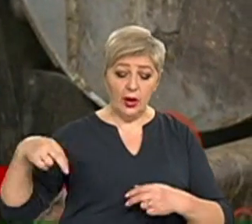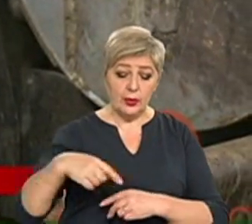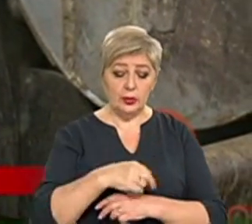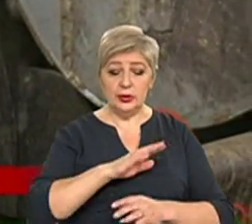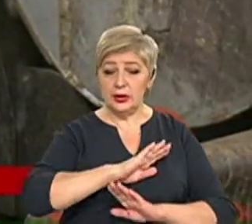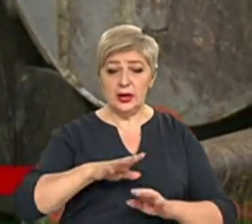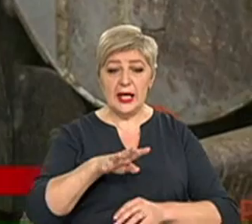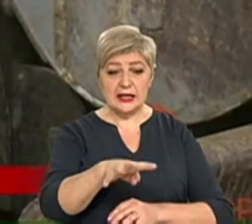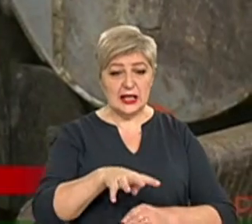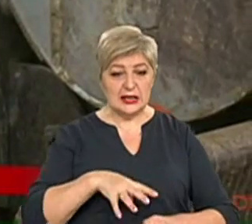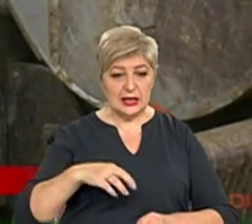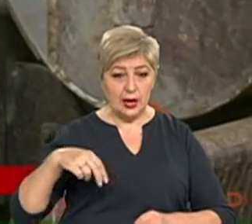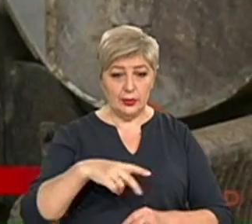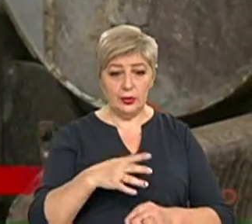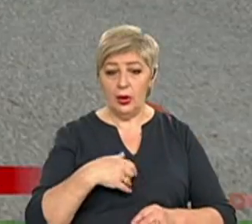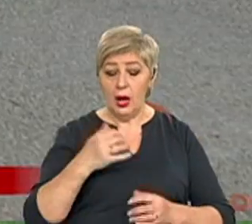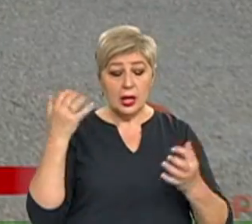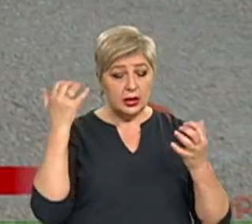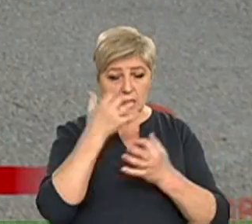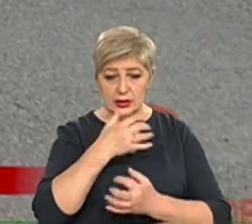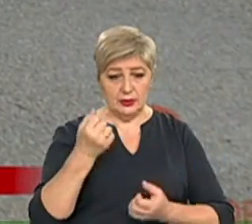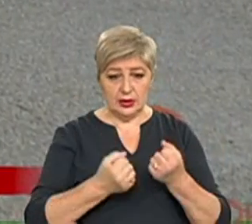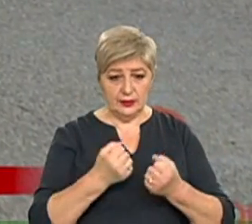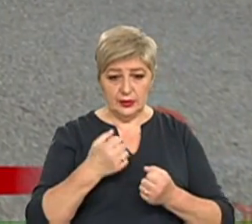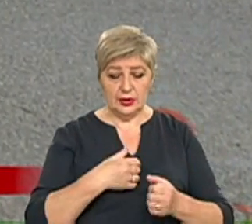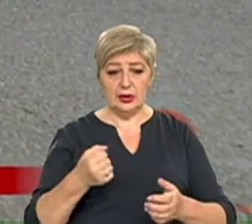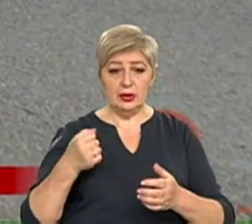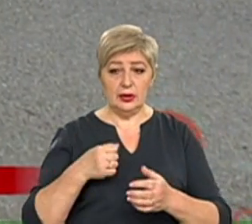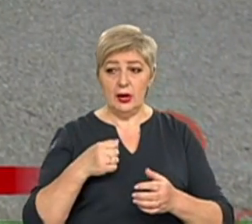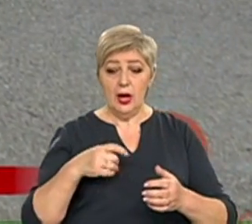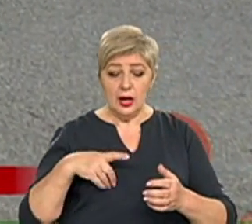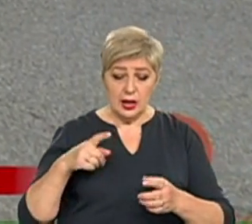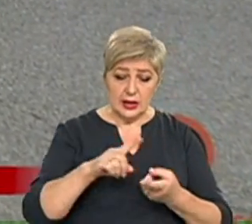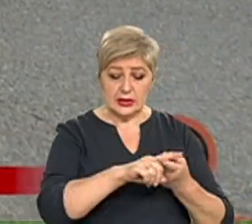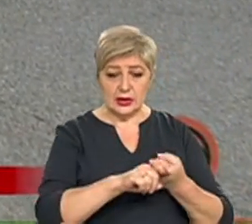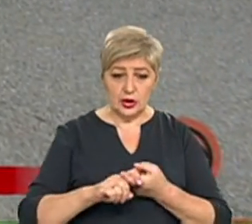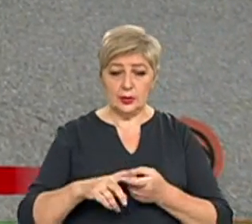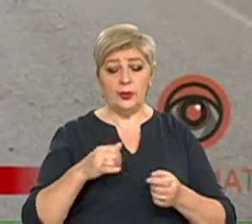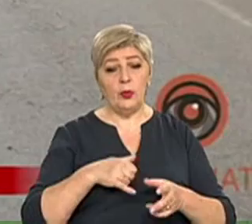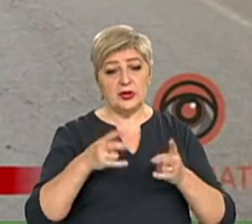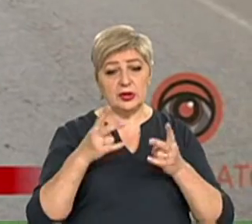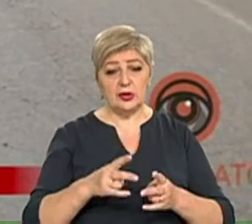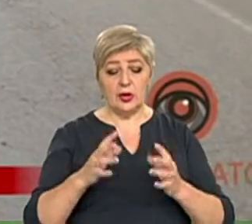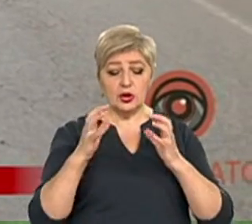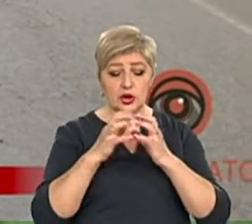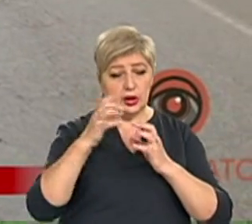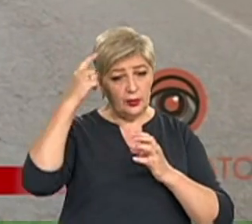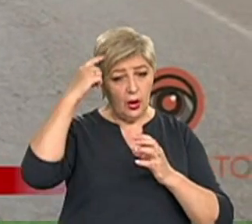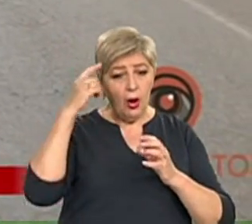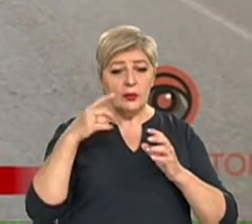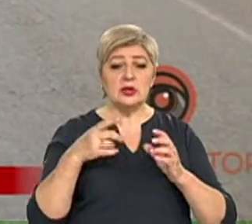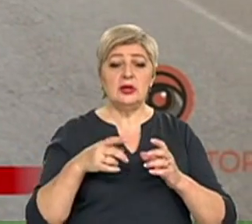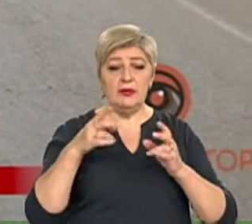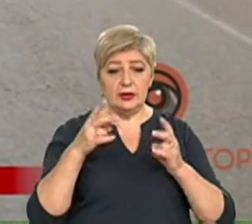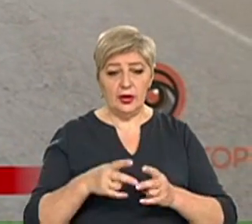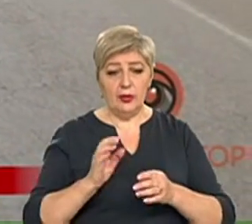пішоходку і не встиг загальмувати та зачепив її ковшем. У постраждалої черепно-мускава травма. Її госпіталізували